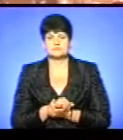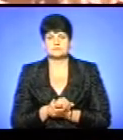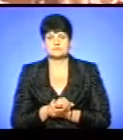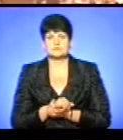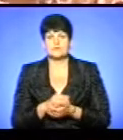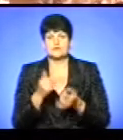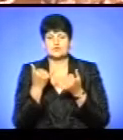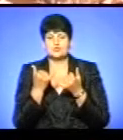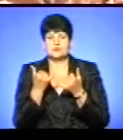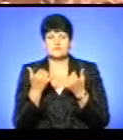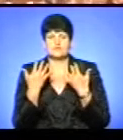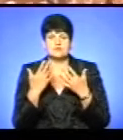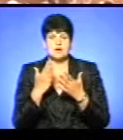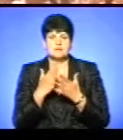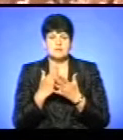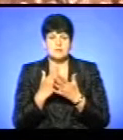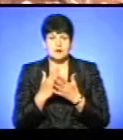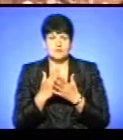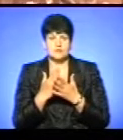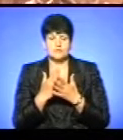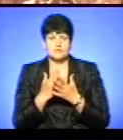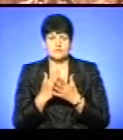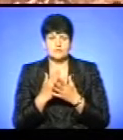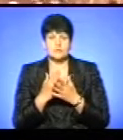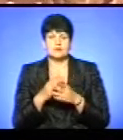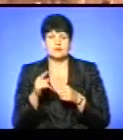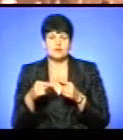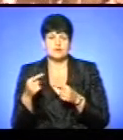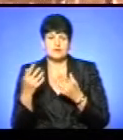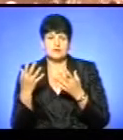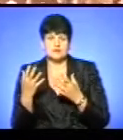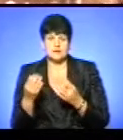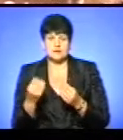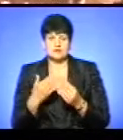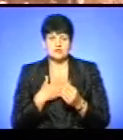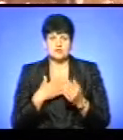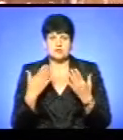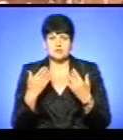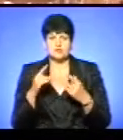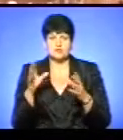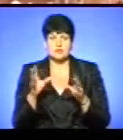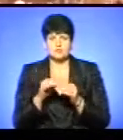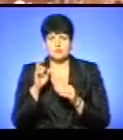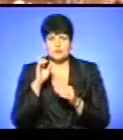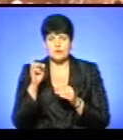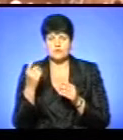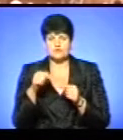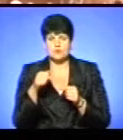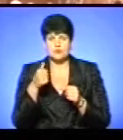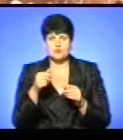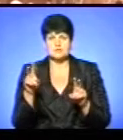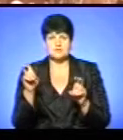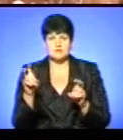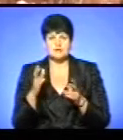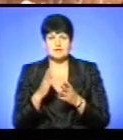Сьогодні вже ми маємо якраз чаровий день наших веселих канікули з Богом. Якраз цьогорічна тематика наших веселих канікул